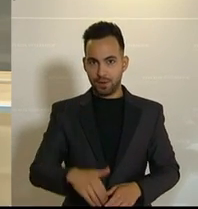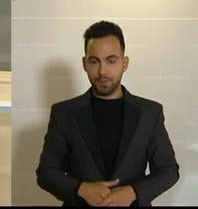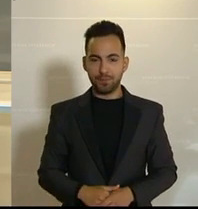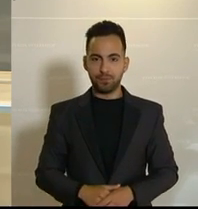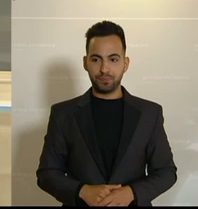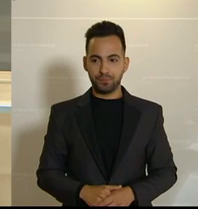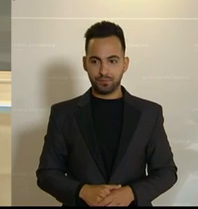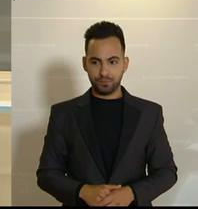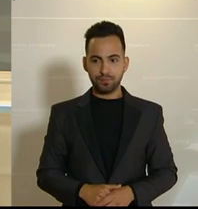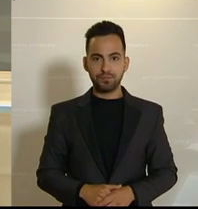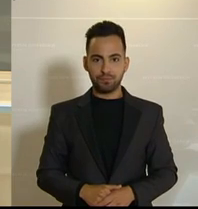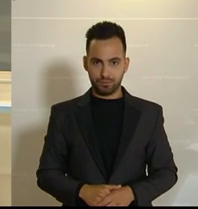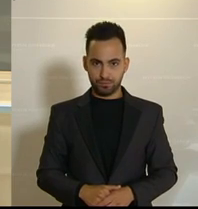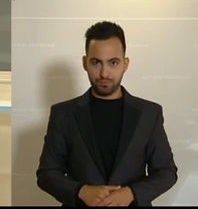SPÖ. Er kommt aus St. Pölten. Er kommt aus St.